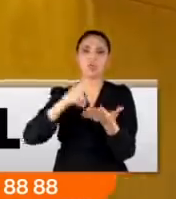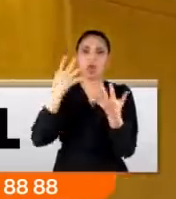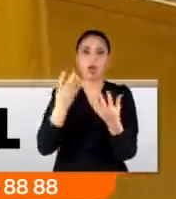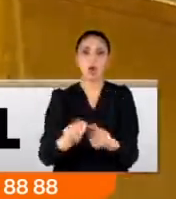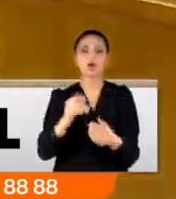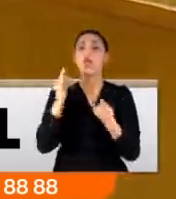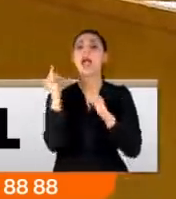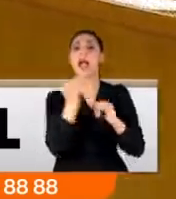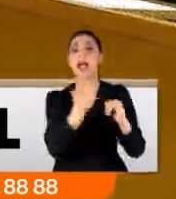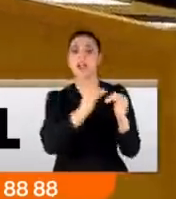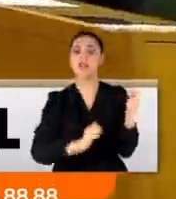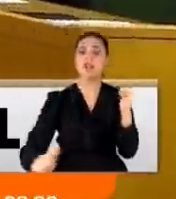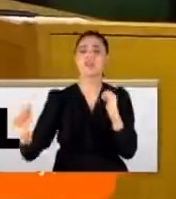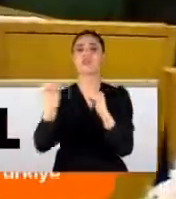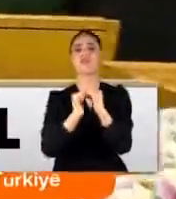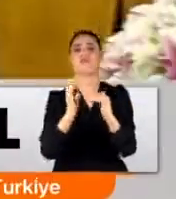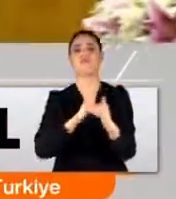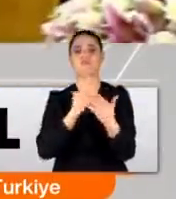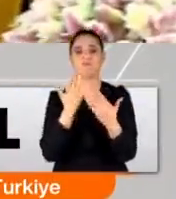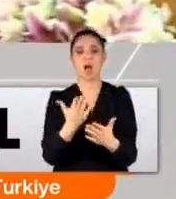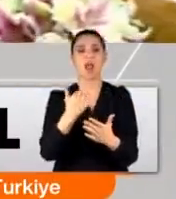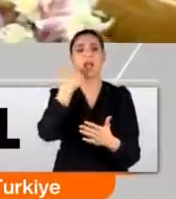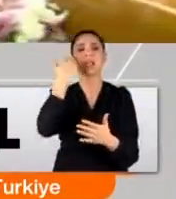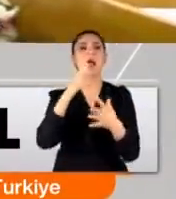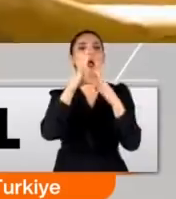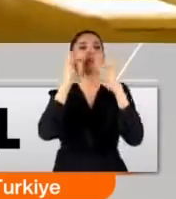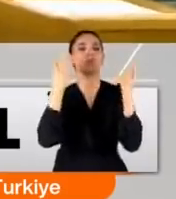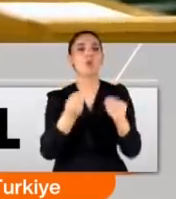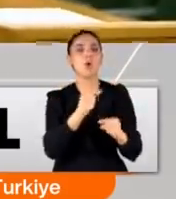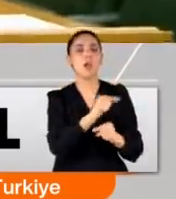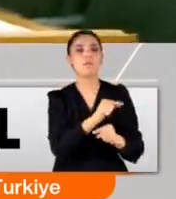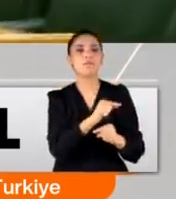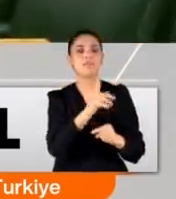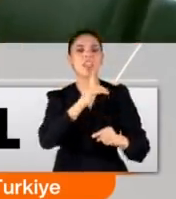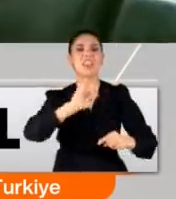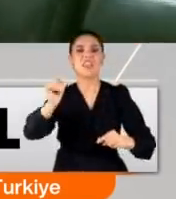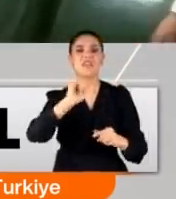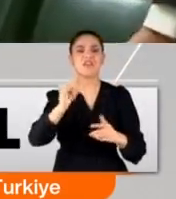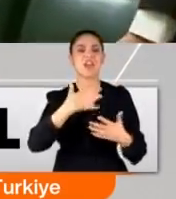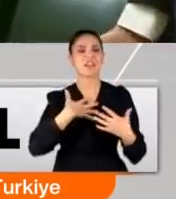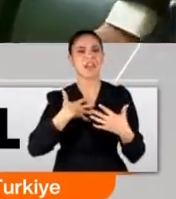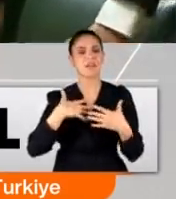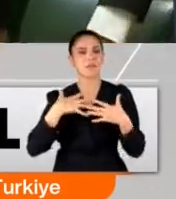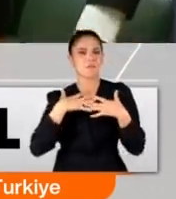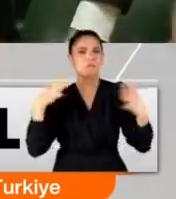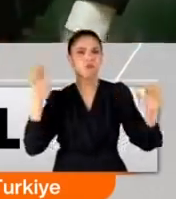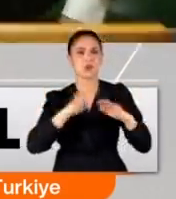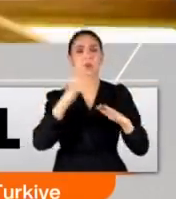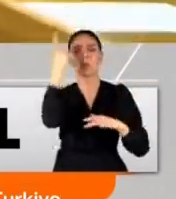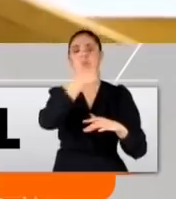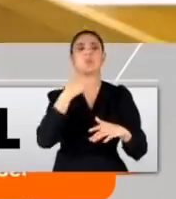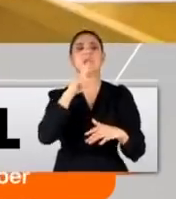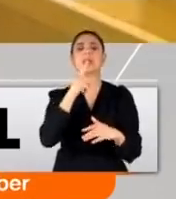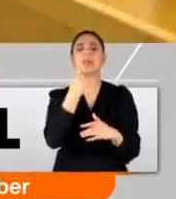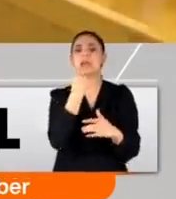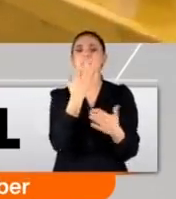Eleştirilerinin dozu giderek yükseldi. Yalanla mutlu olan, iftira ile beslenen, yüzük kızarmayan,